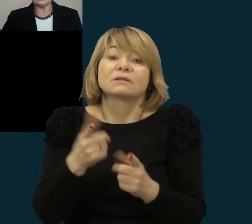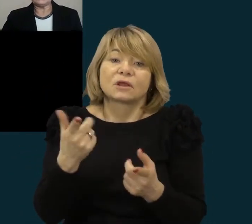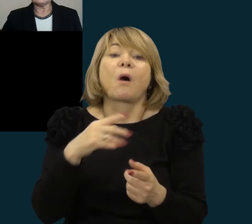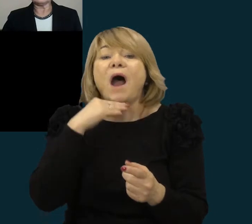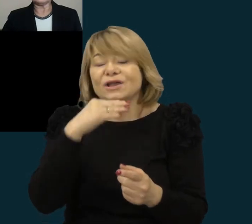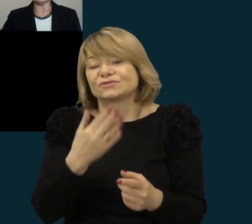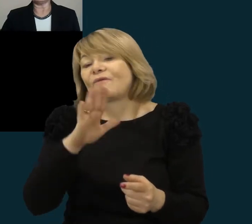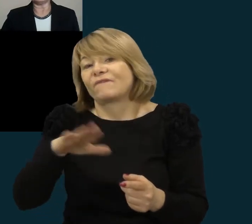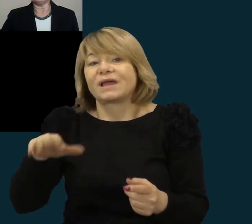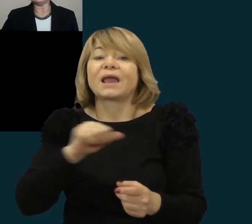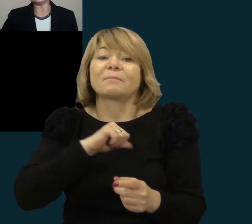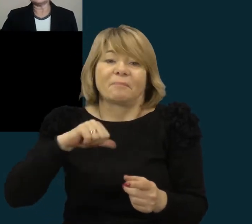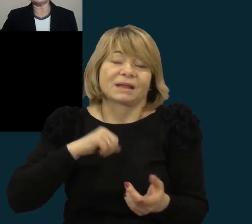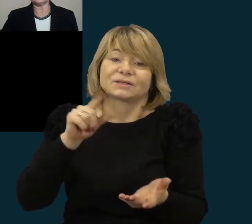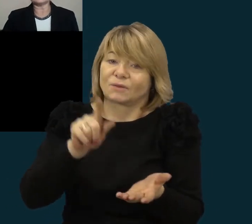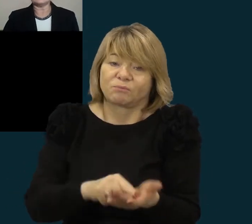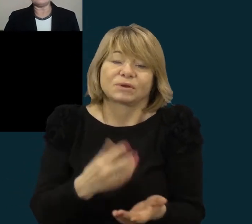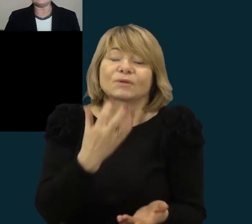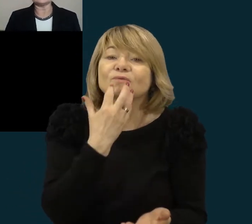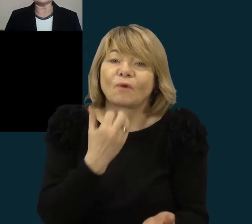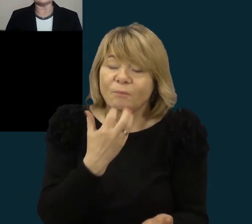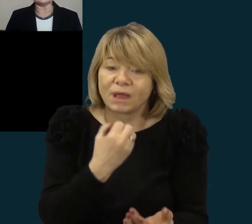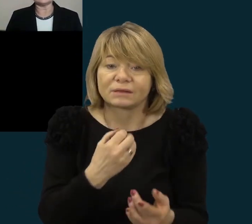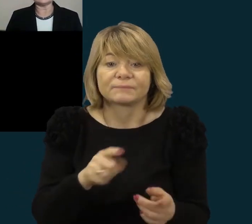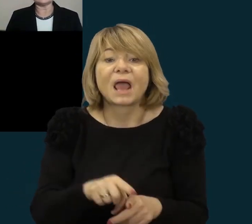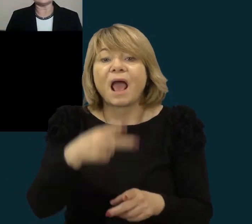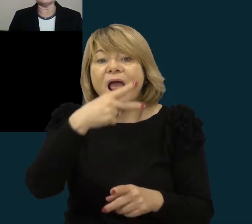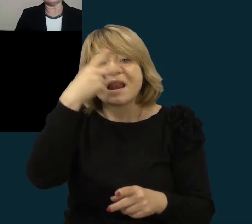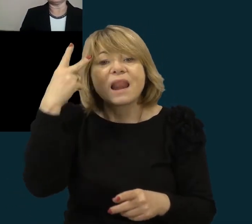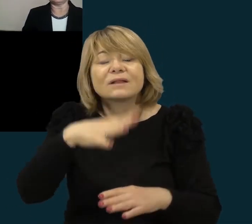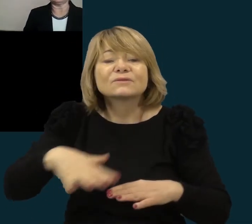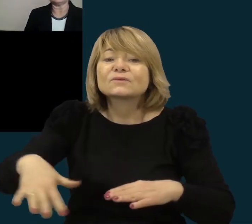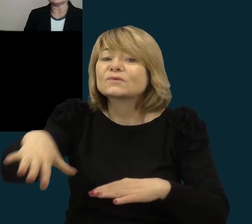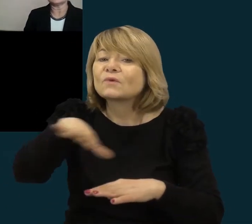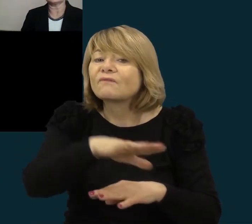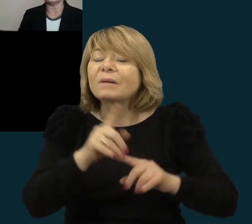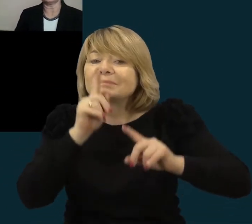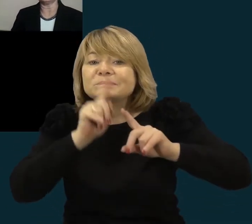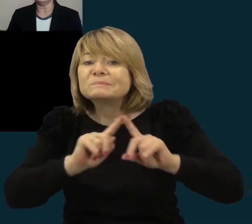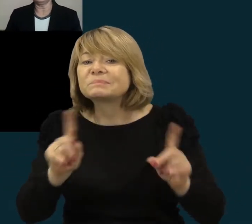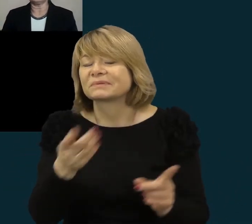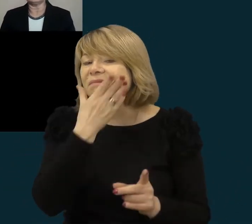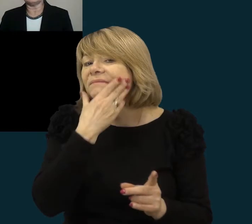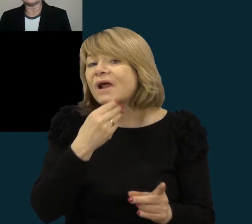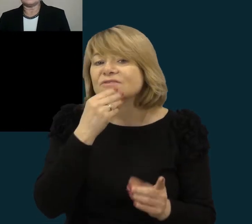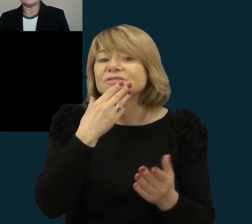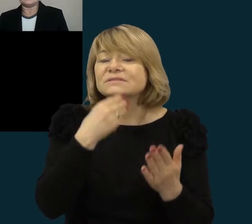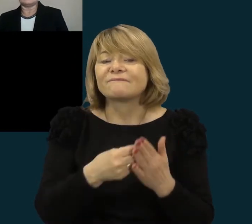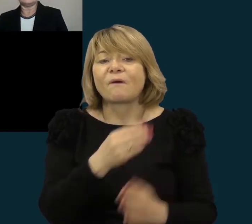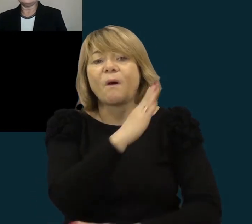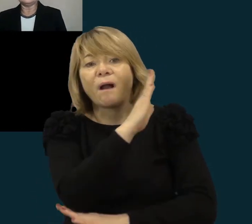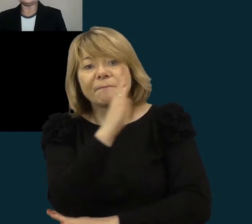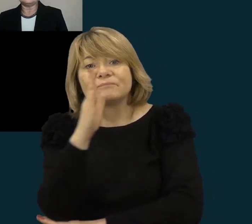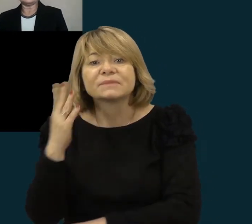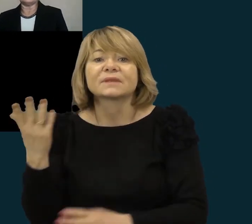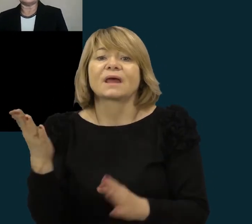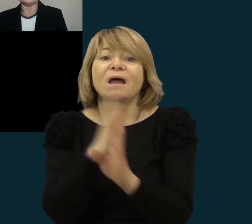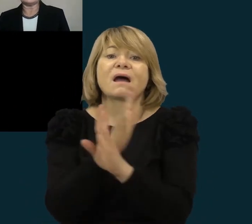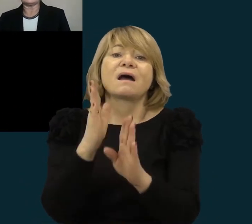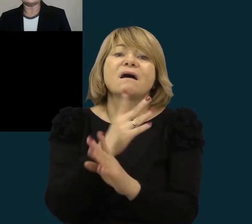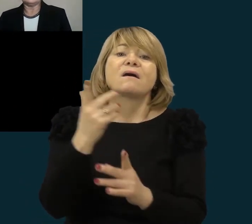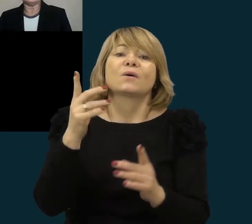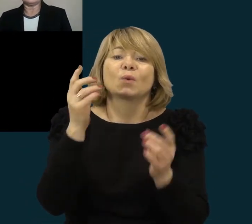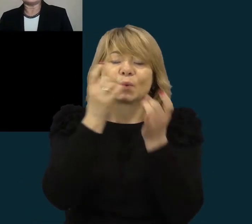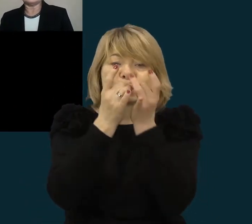Kiekvienas Lietuvos skandelis yra unikalus savo gamtą, istoriją, kultūros padelgų, žymiai